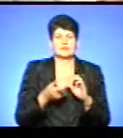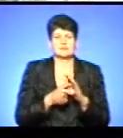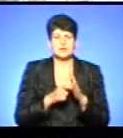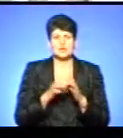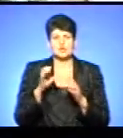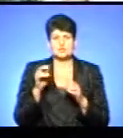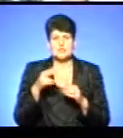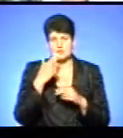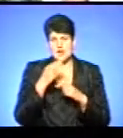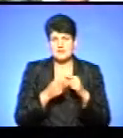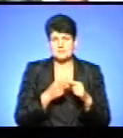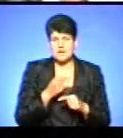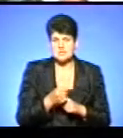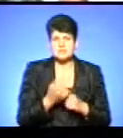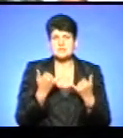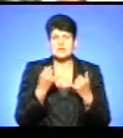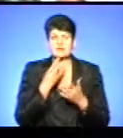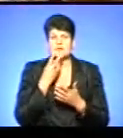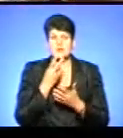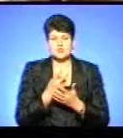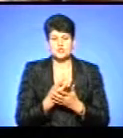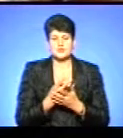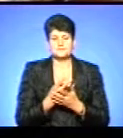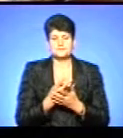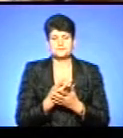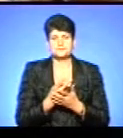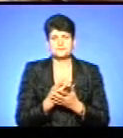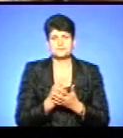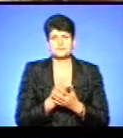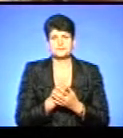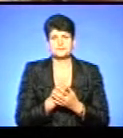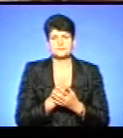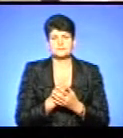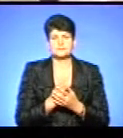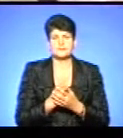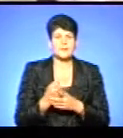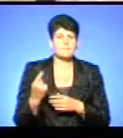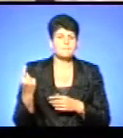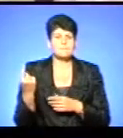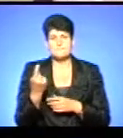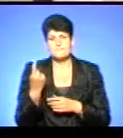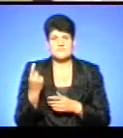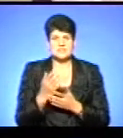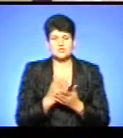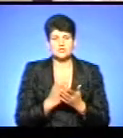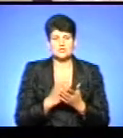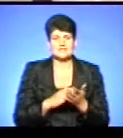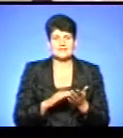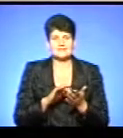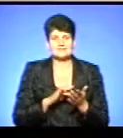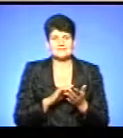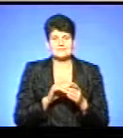адаптації. Зараз ви бачите перший інклюзивний ресурсний центр,